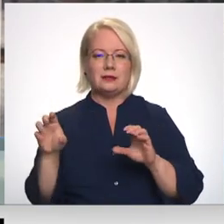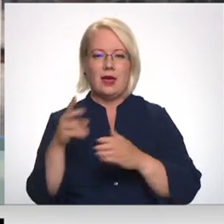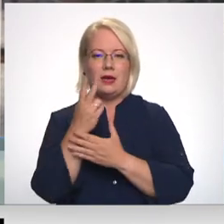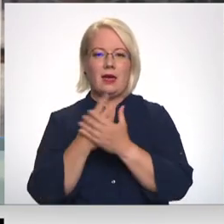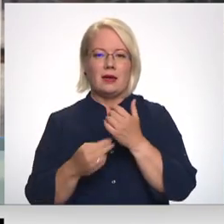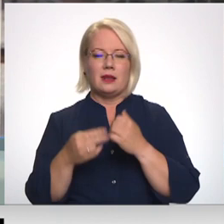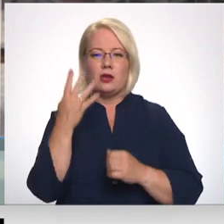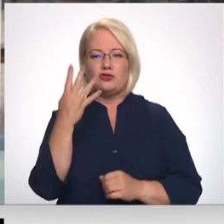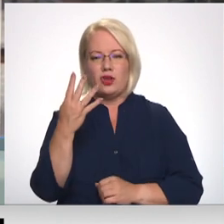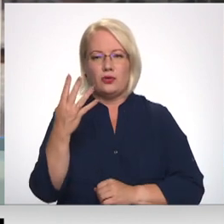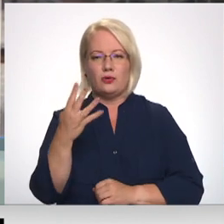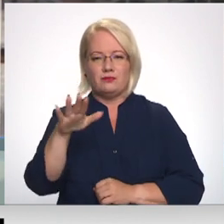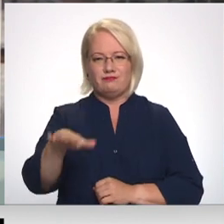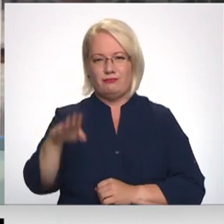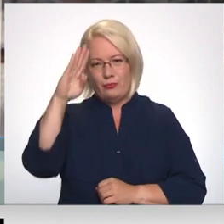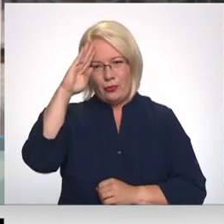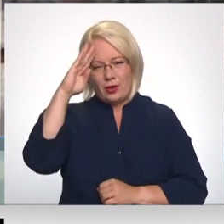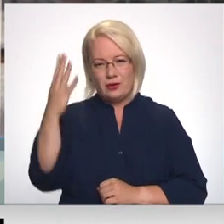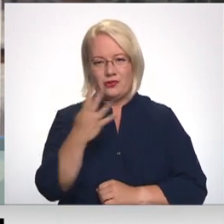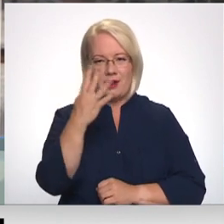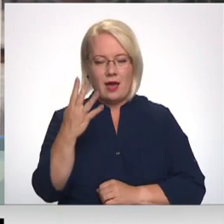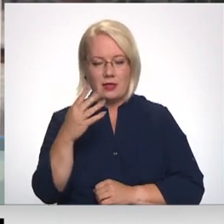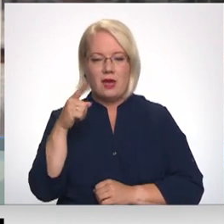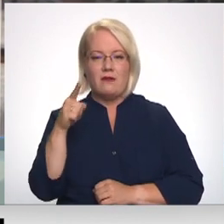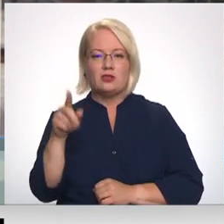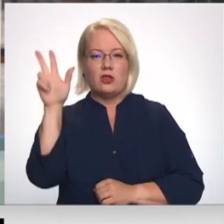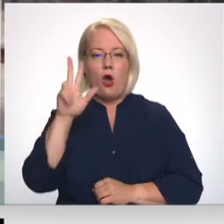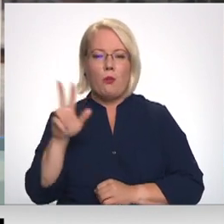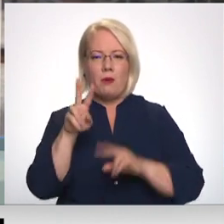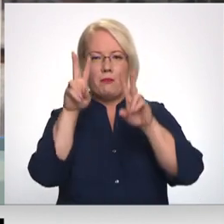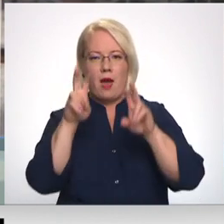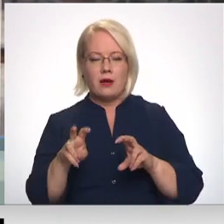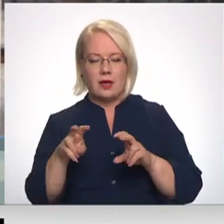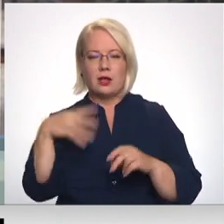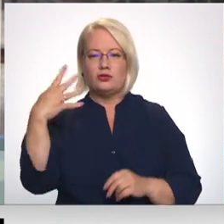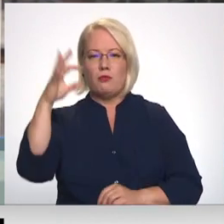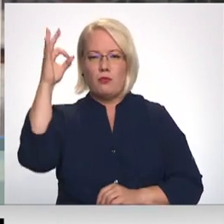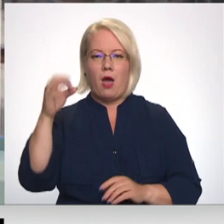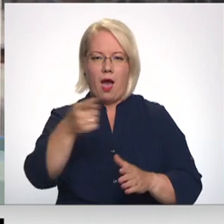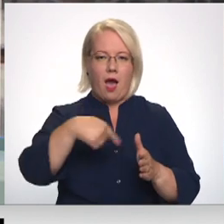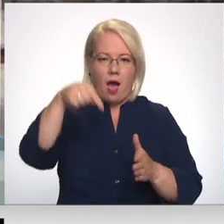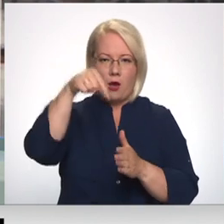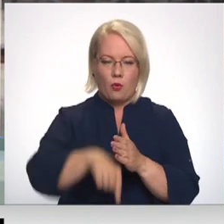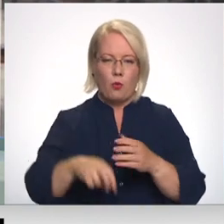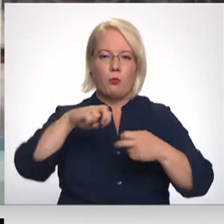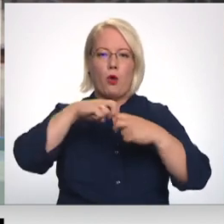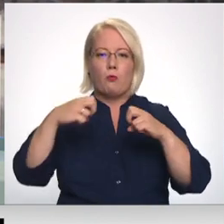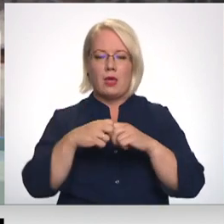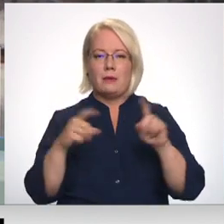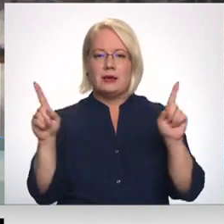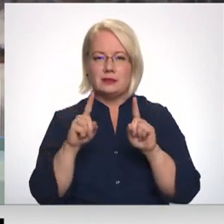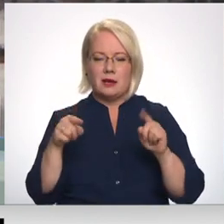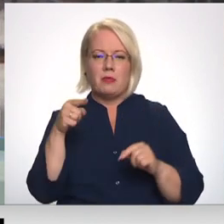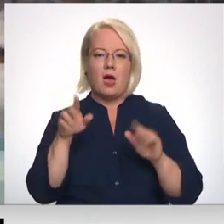ganus veca zēns, Daugavpils ūdens pārbaudījis 40% aku pilsētā un atzīst, problēmas ir, bet tās nav